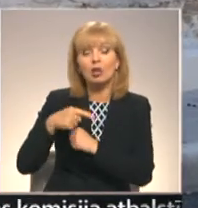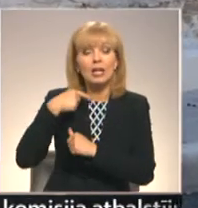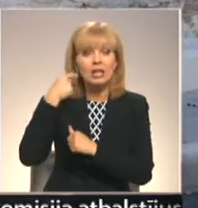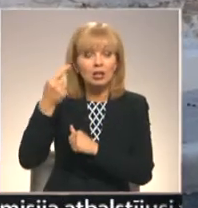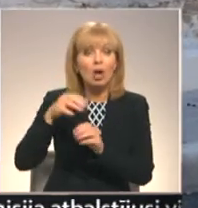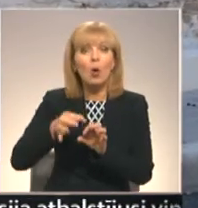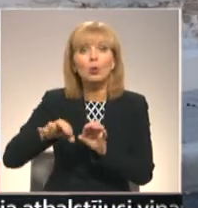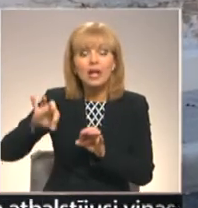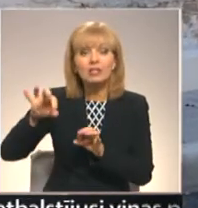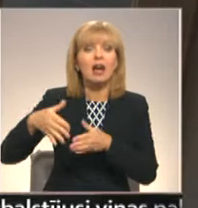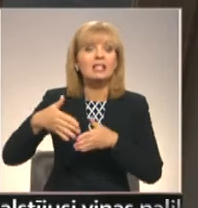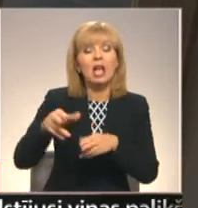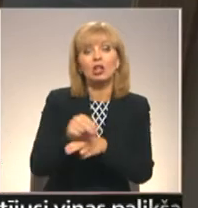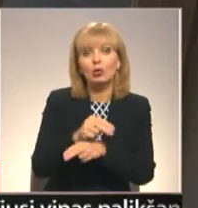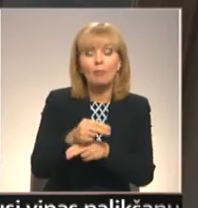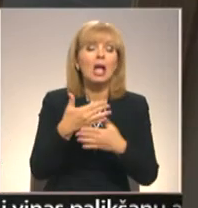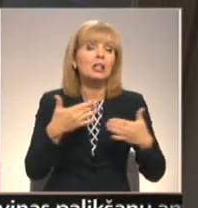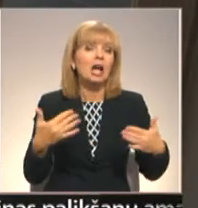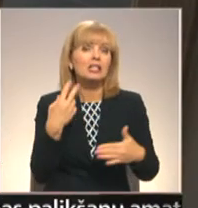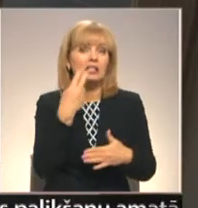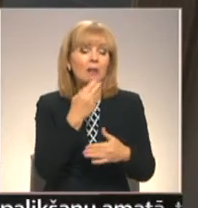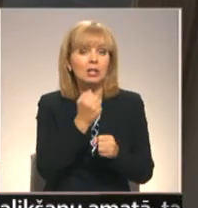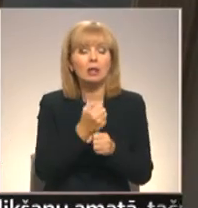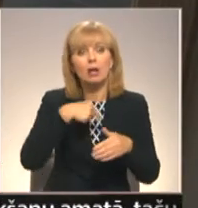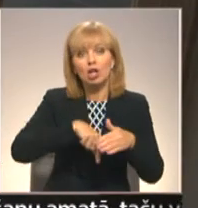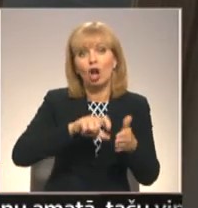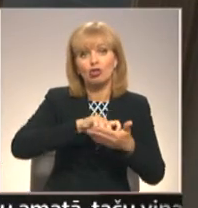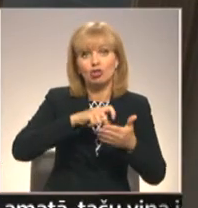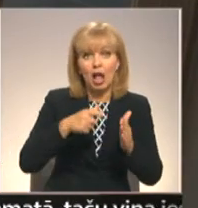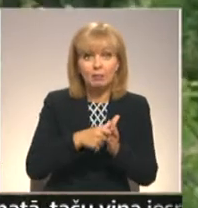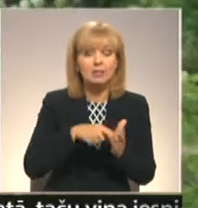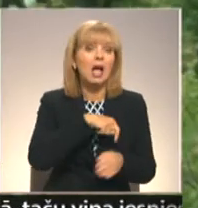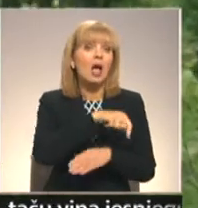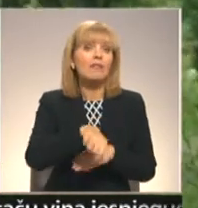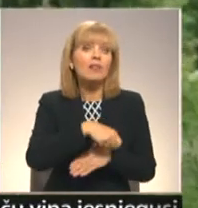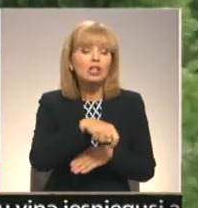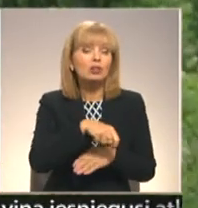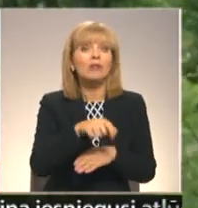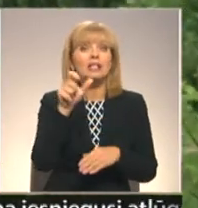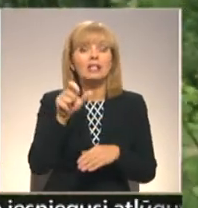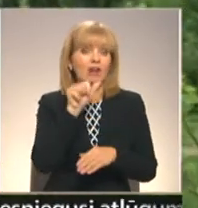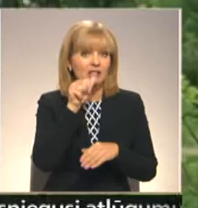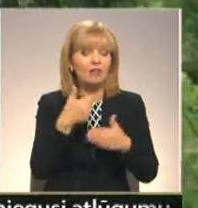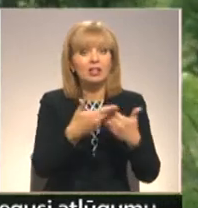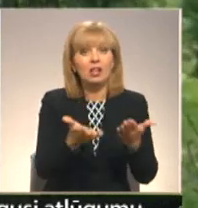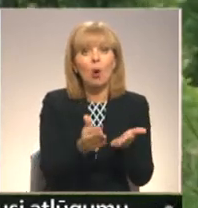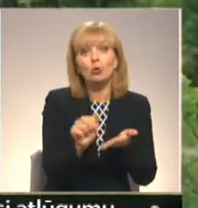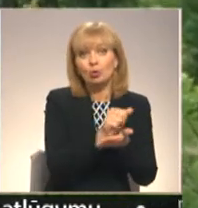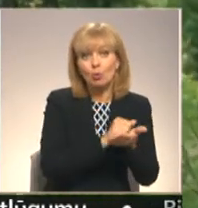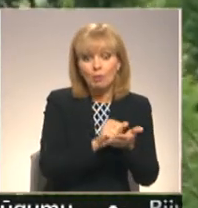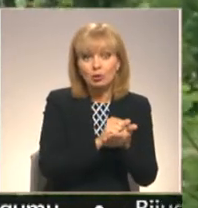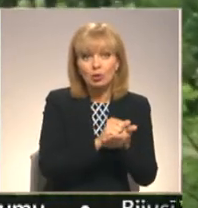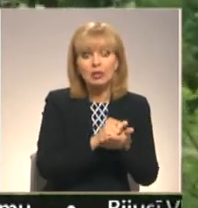ūdens vada remonu darbiem, gan dažādiem saimnieciskiem jautājumiem iekštalpās. Virtuvē pat cilvēks nevar traukas nomazgāt, jo tur nav